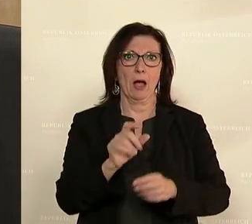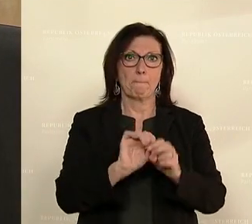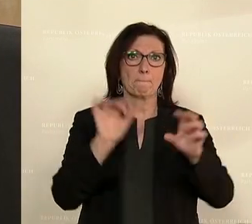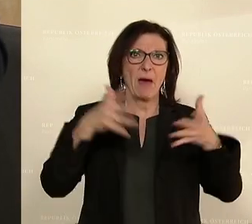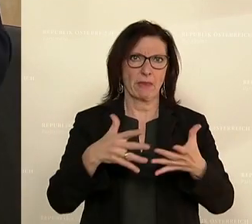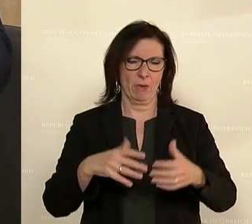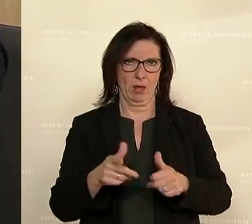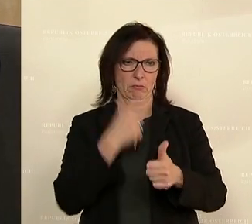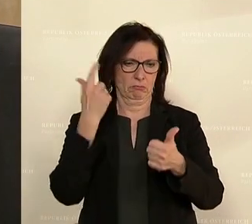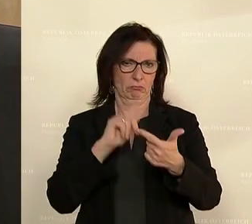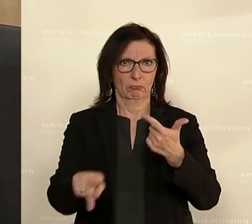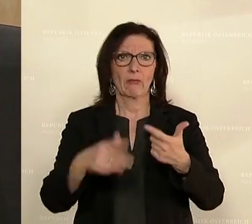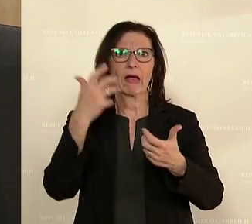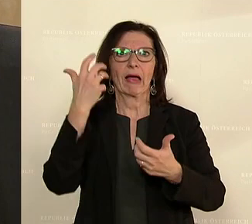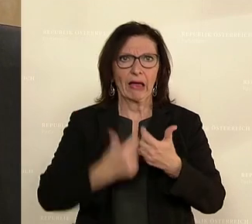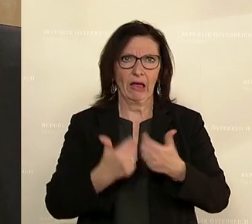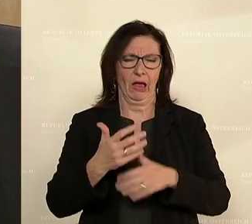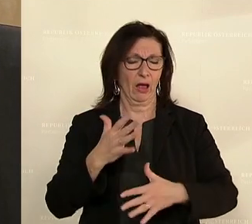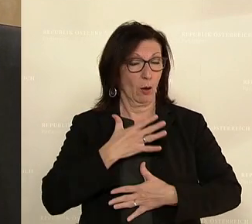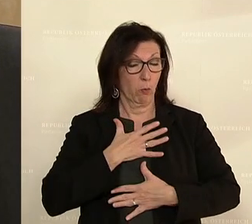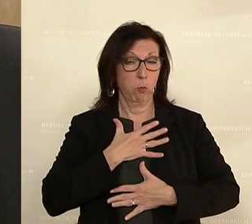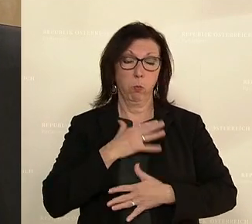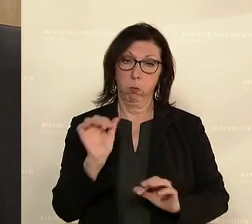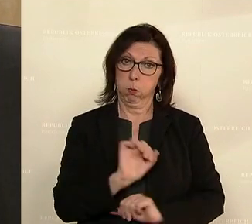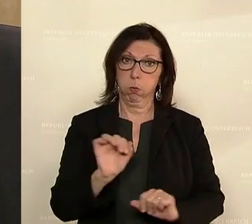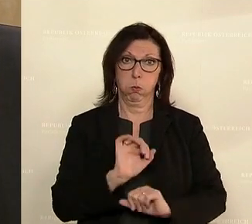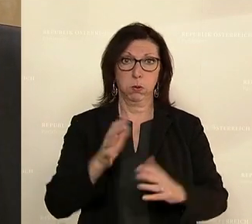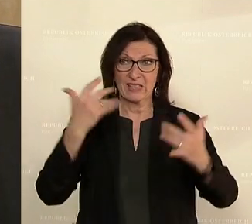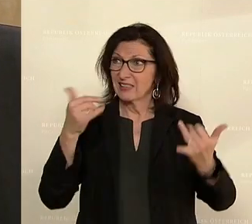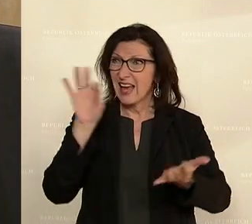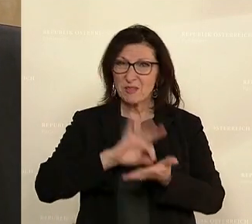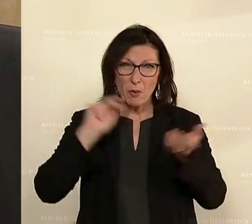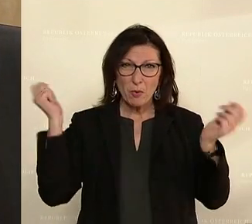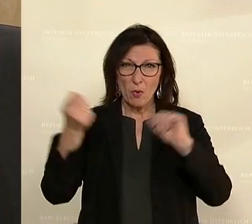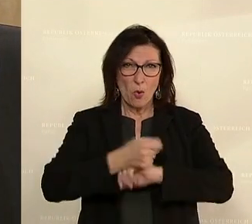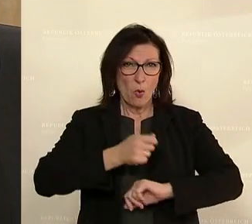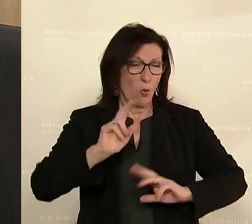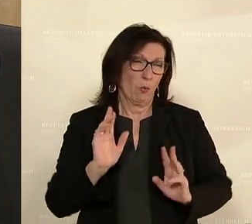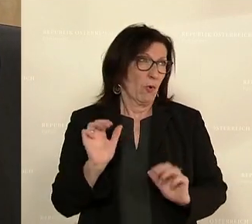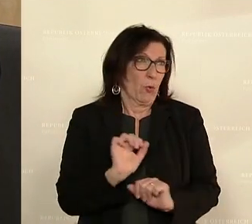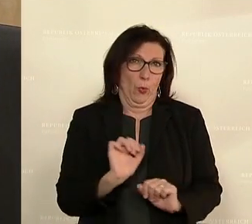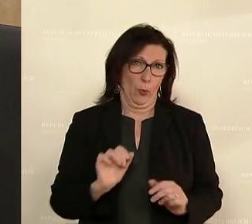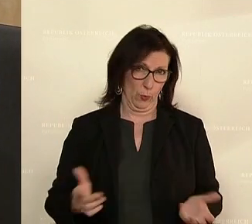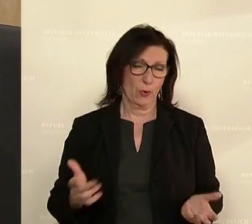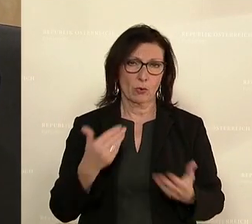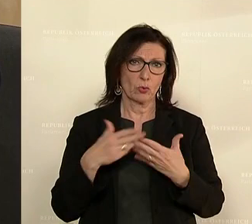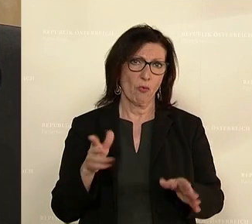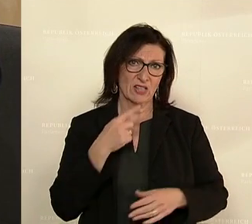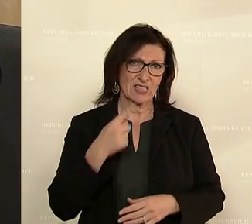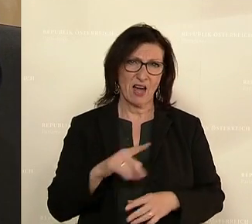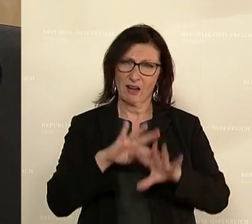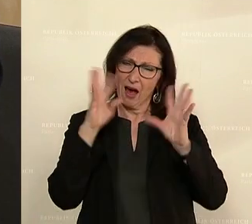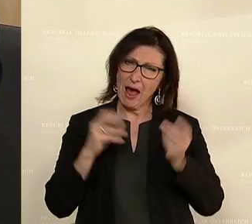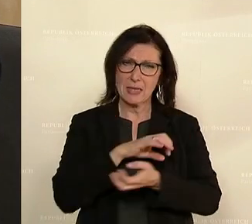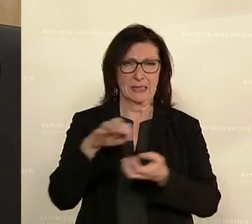Krieg. Also es ist eigentlich atemberaubend, in was für einem Umbruch wir uns gerade befinden. Und ich muss ganz offen sagen, bei all